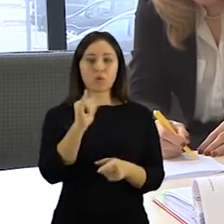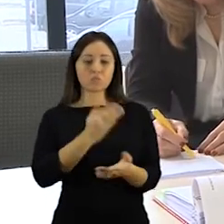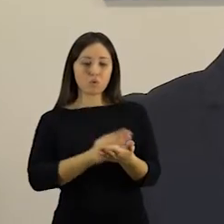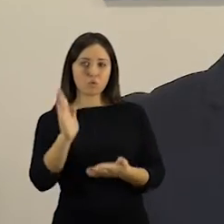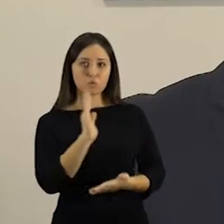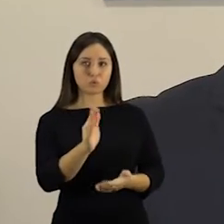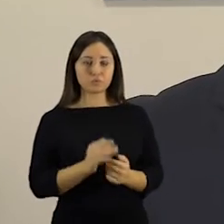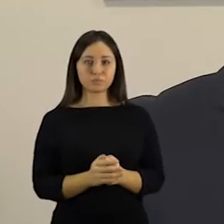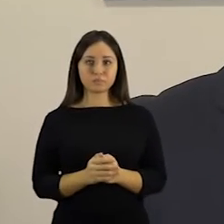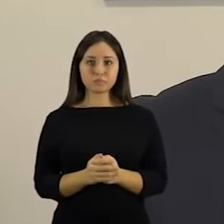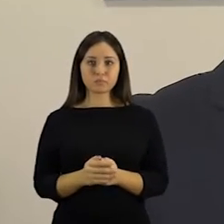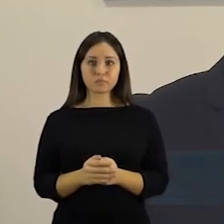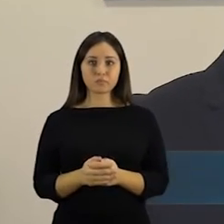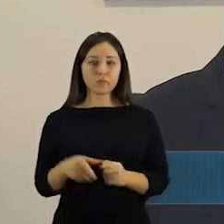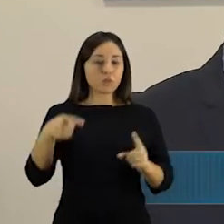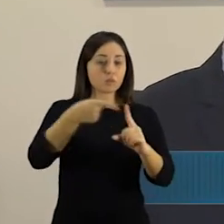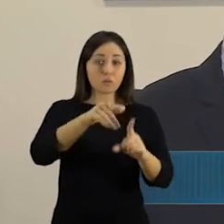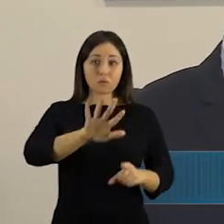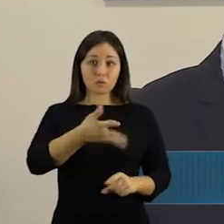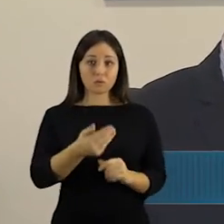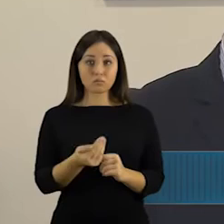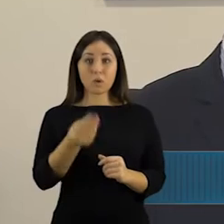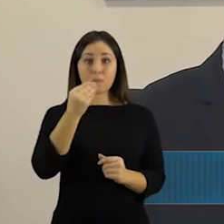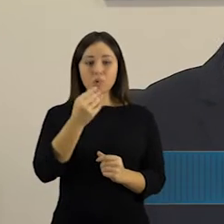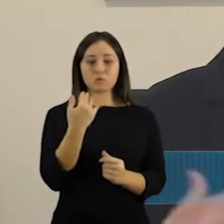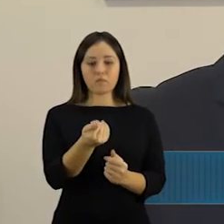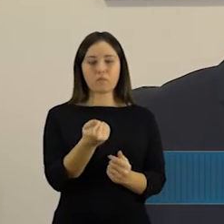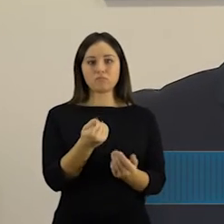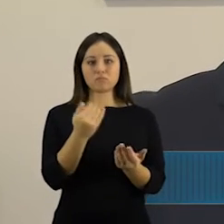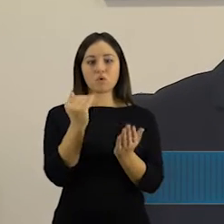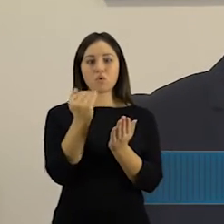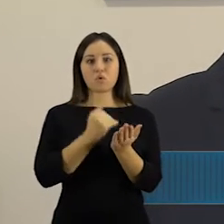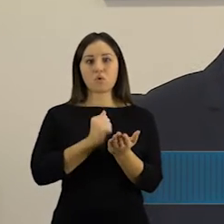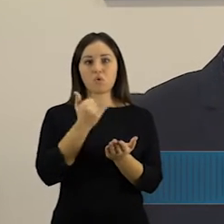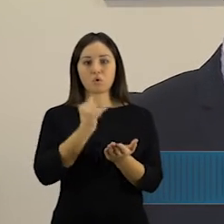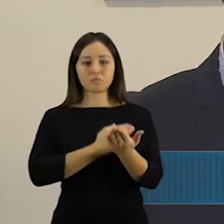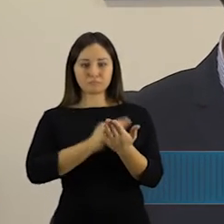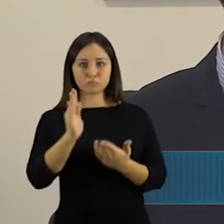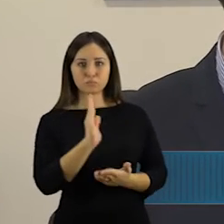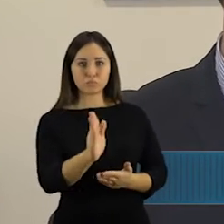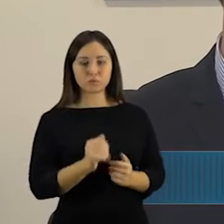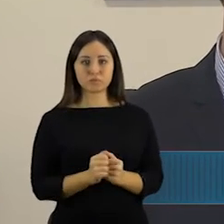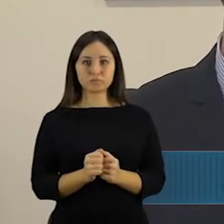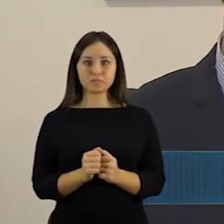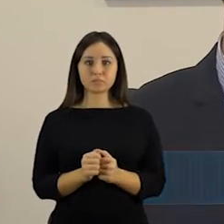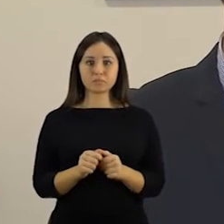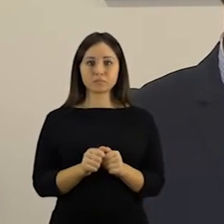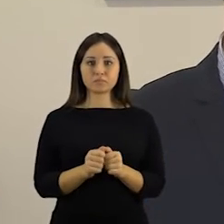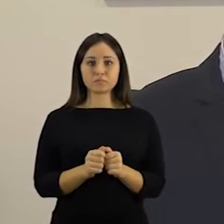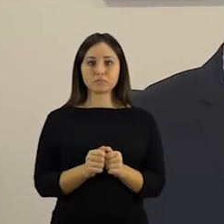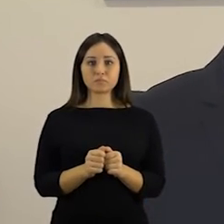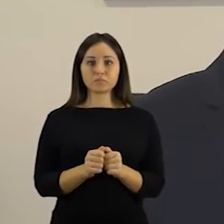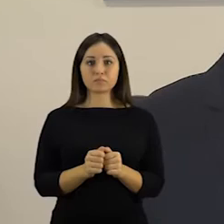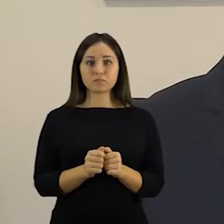kokybės. Pats tikslas yra vis dėl to dar labiau pagerinti maitinimo kokybę, tai yra,